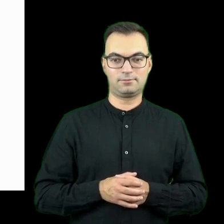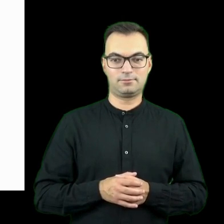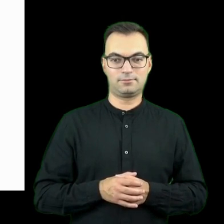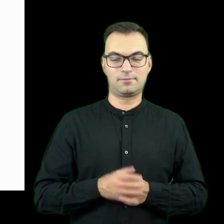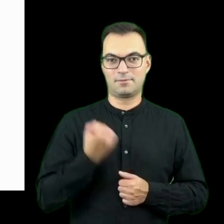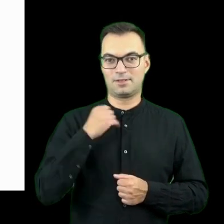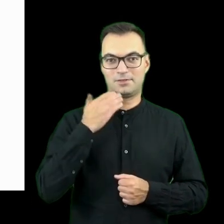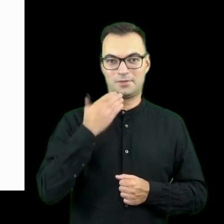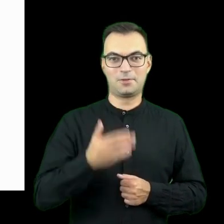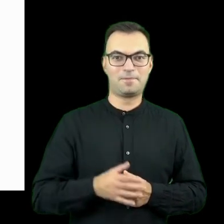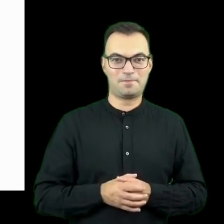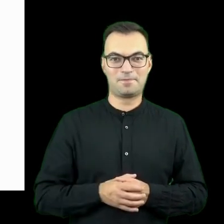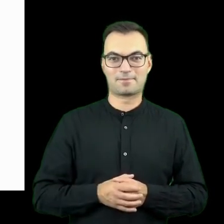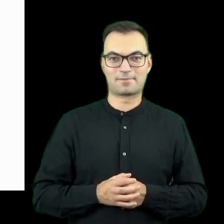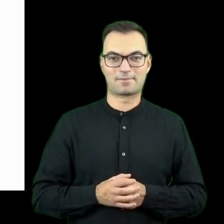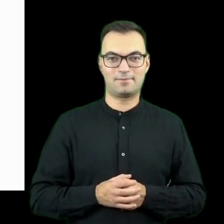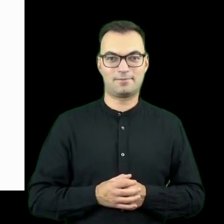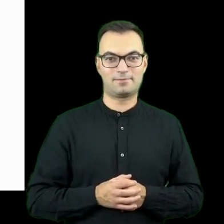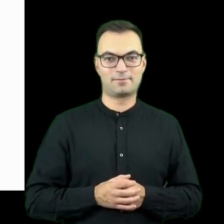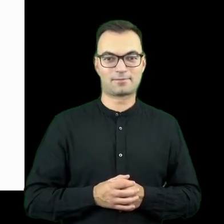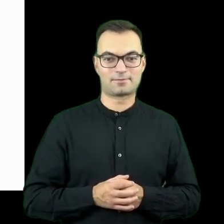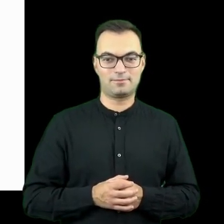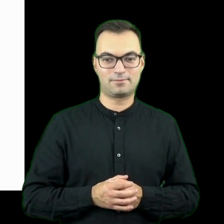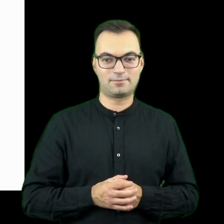Świetnie. Bardzo dziękuję za odpowiedź.